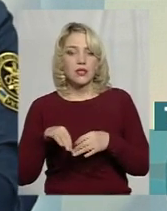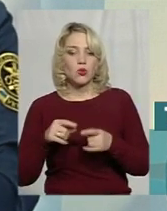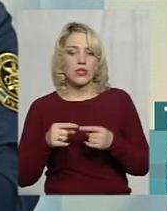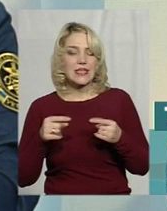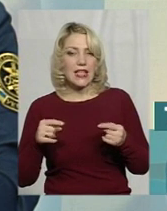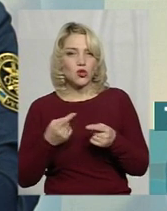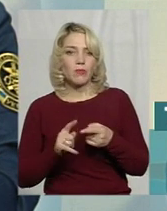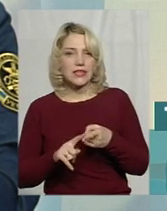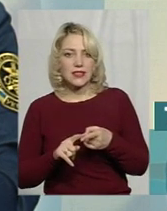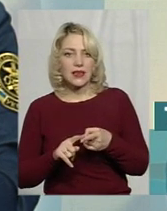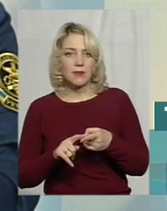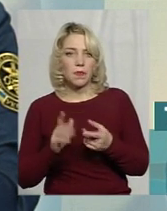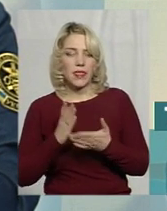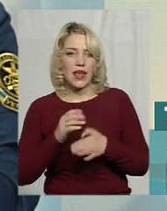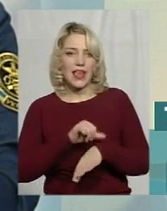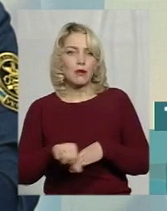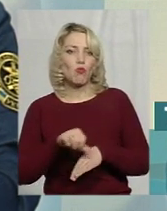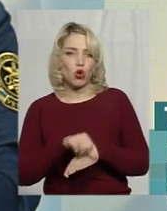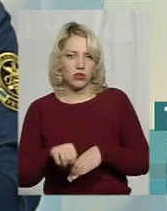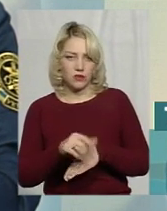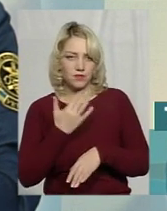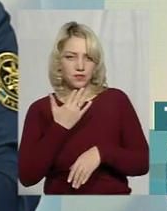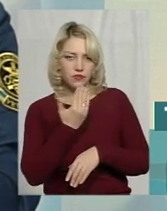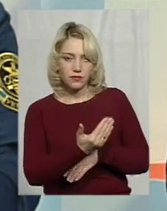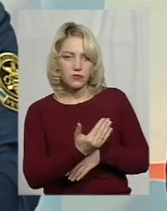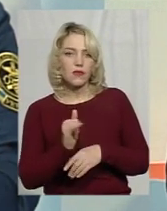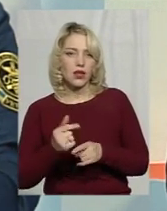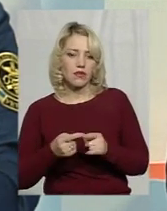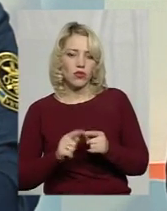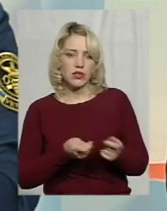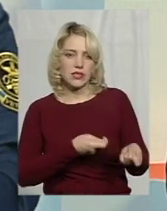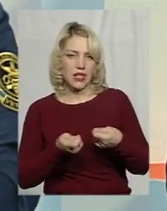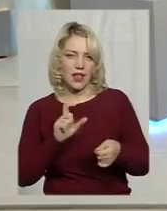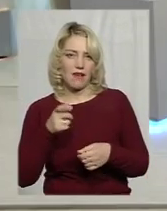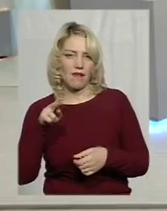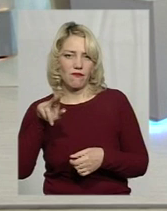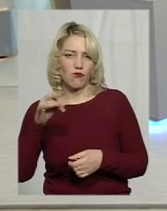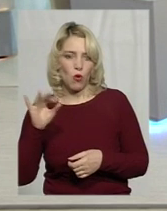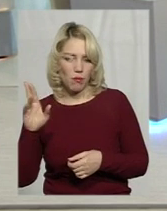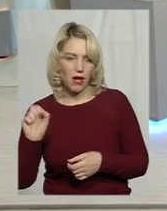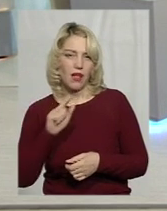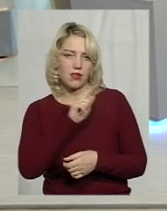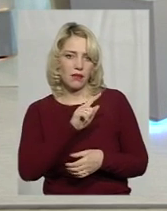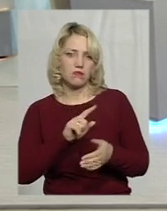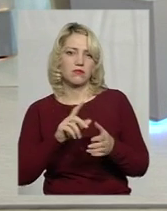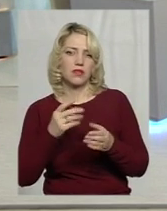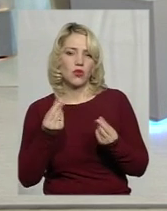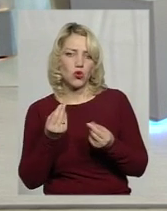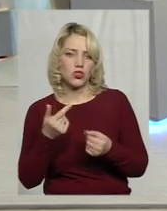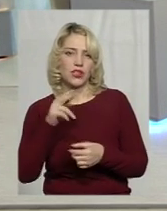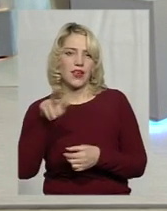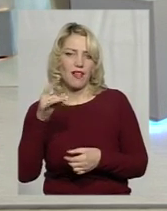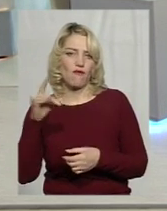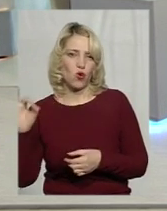засоби – це все ж таки йде імпорт. І імпорт йде з країн Європи, там розрахунок євро. Дякую вам.